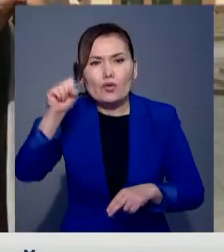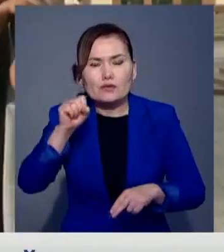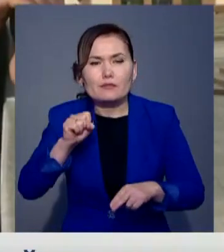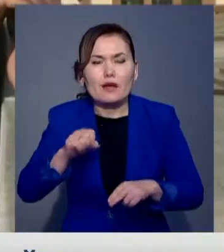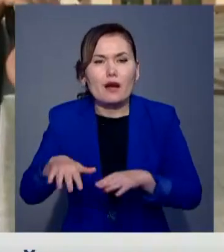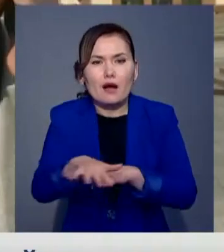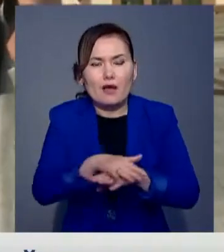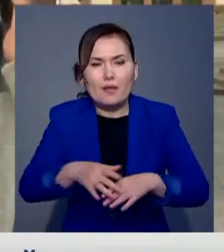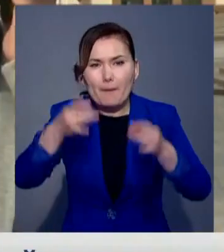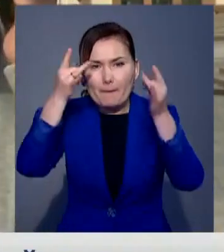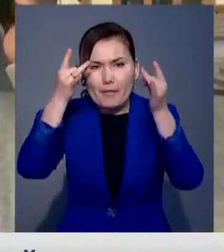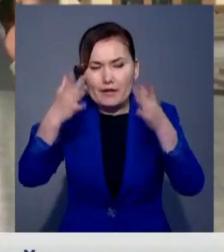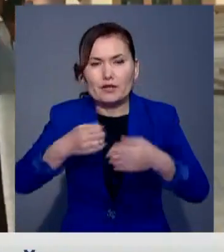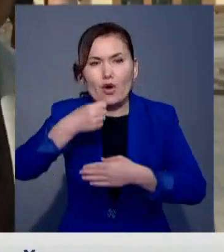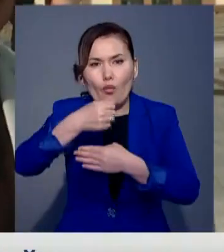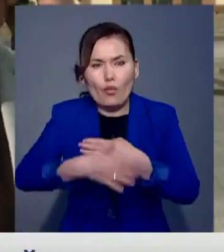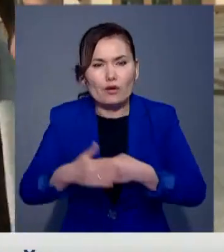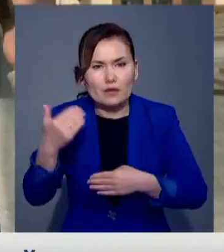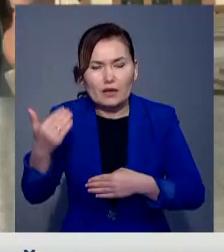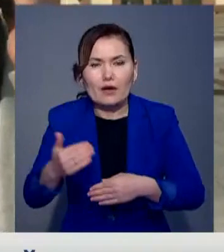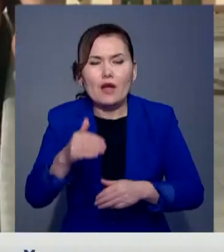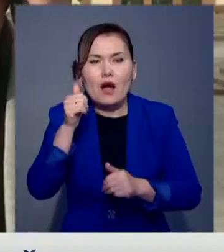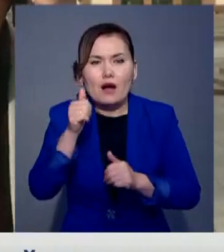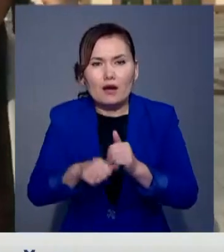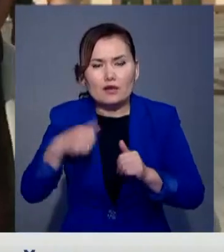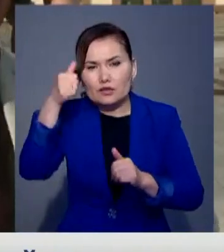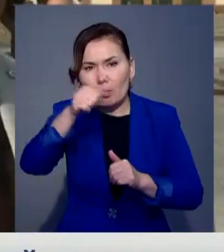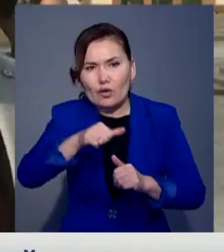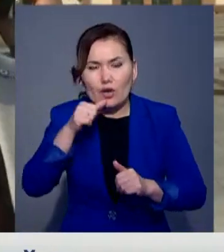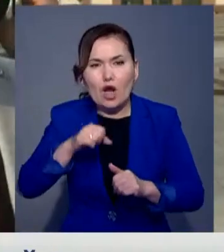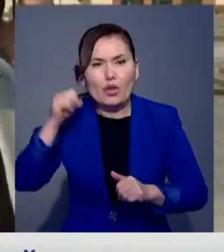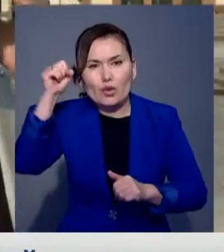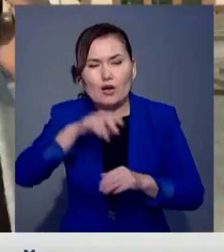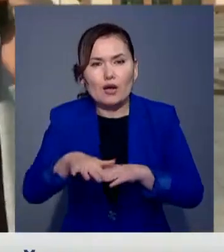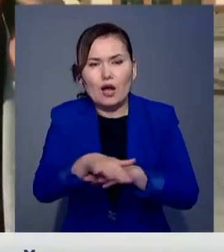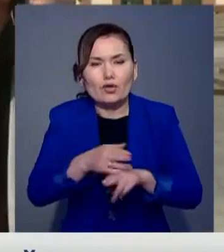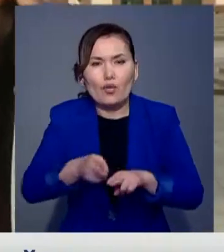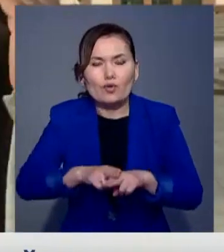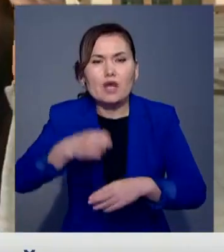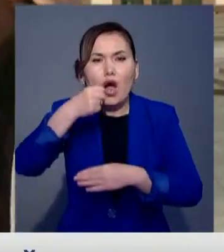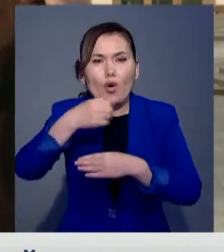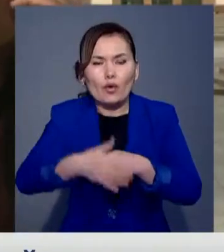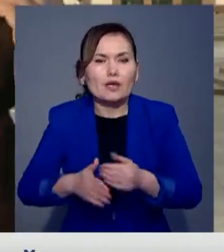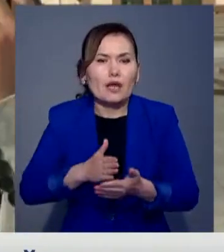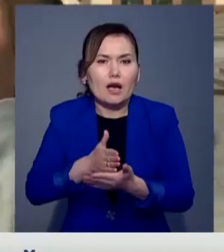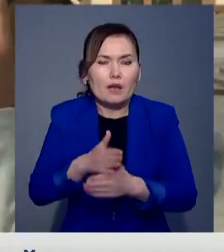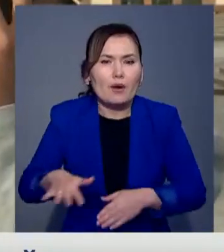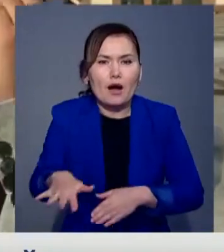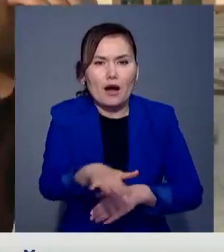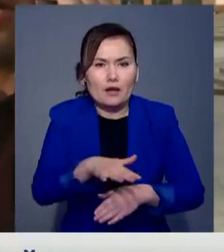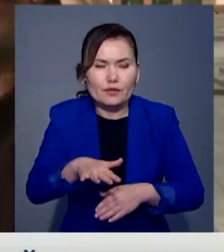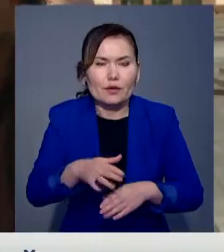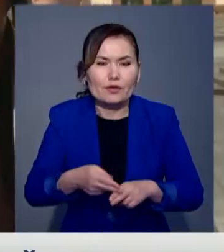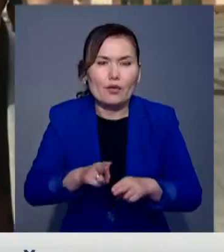мәдени орталығы жыл сайын тәшкенттер. Әз науырызды осы орталықтың мұна бір алаңында, оның